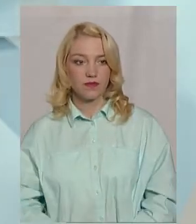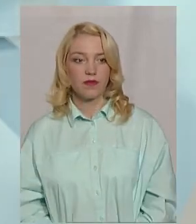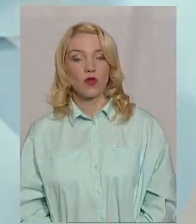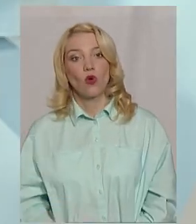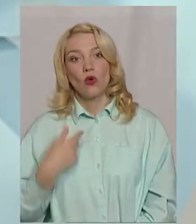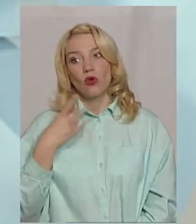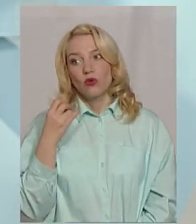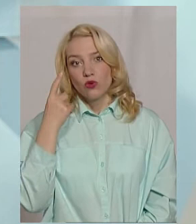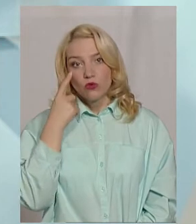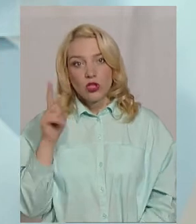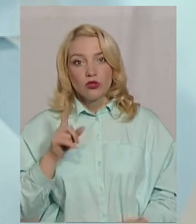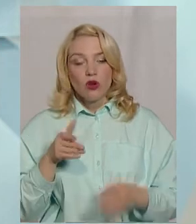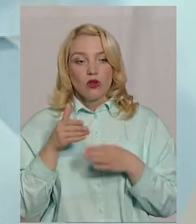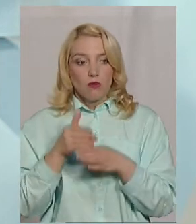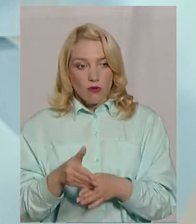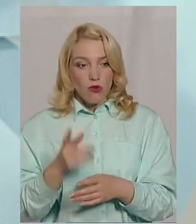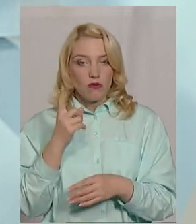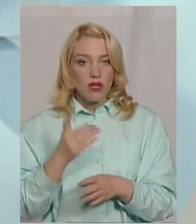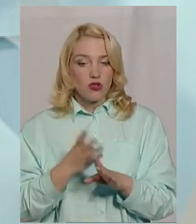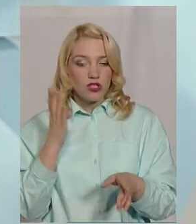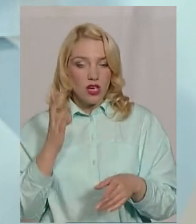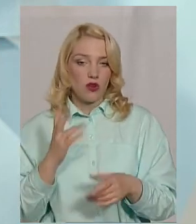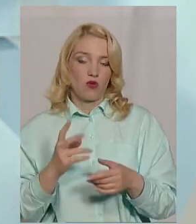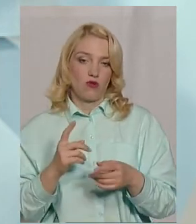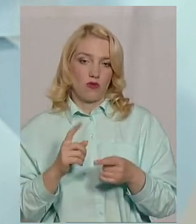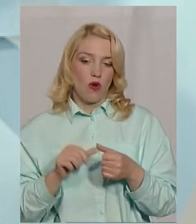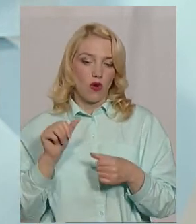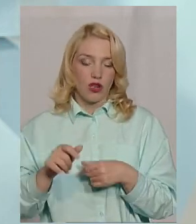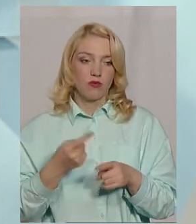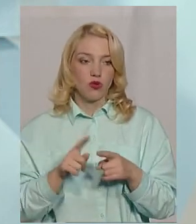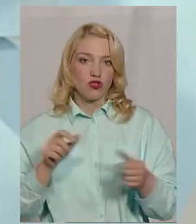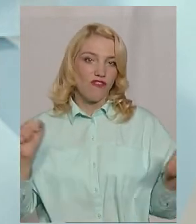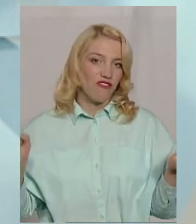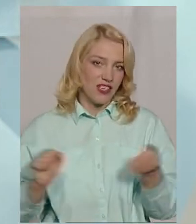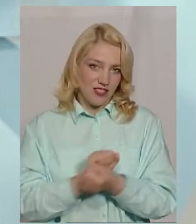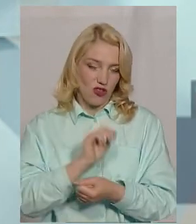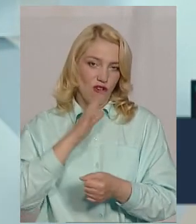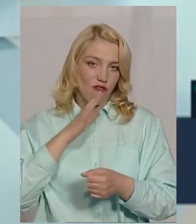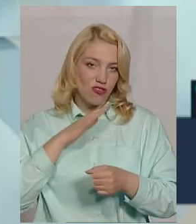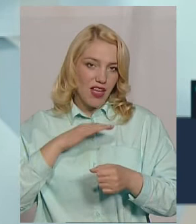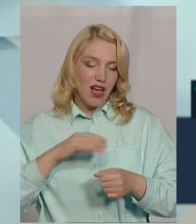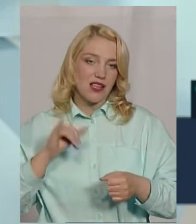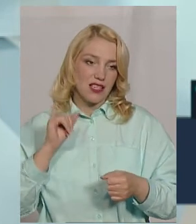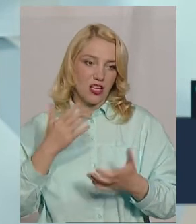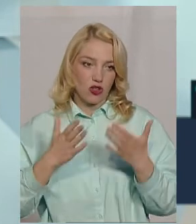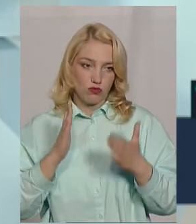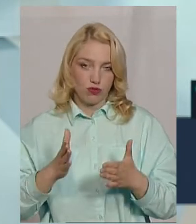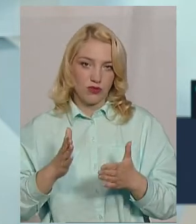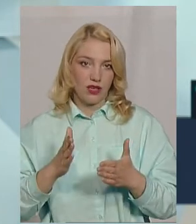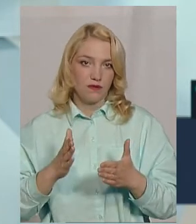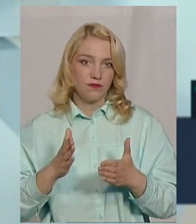Думаю, що допоможуть, але в першу чергу, крім того, що висохне вода на полях, а якщо буде різке